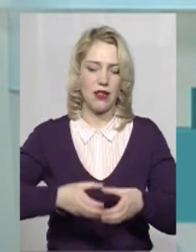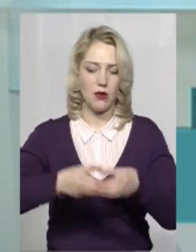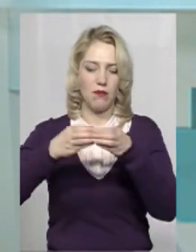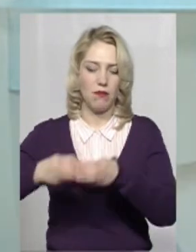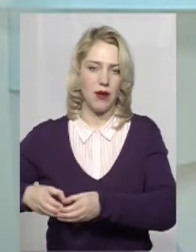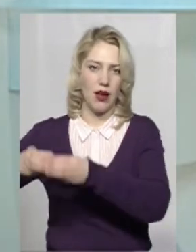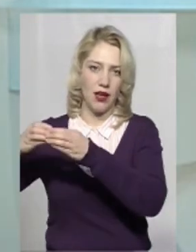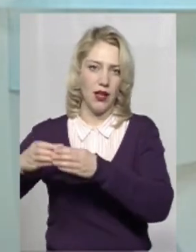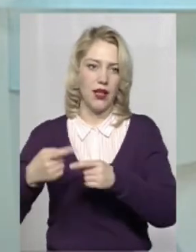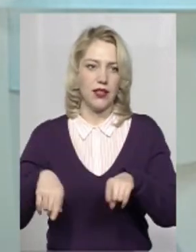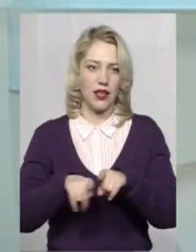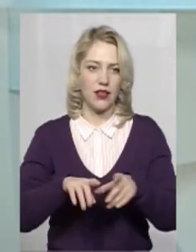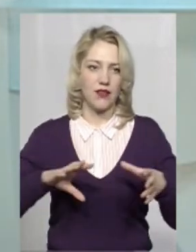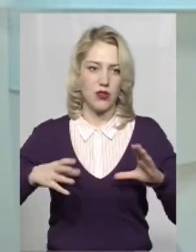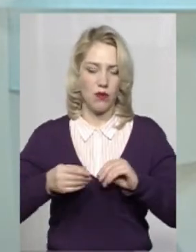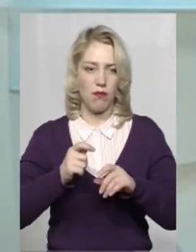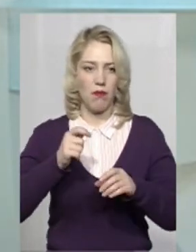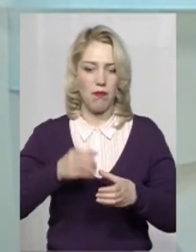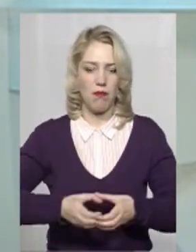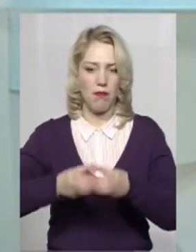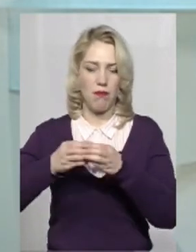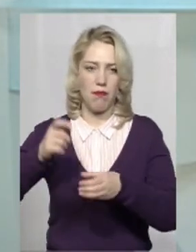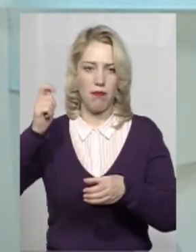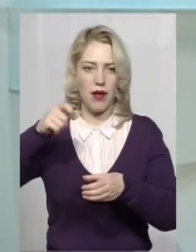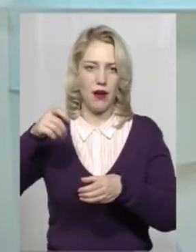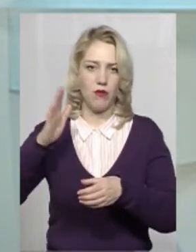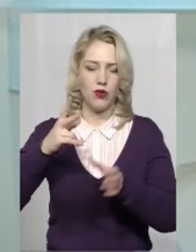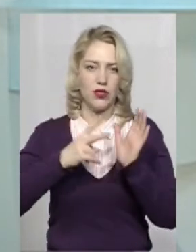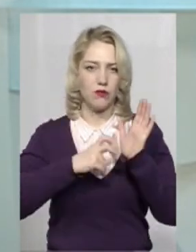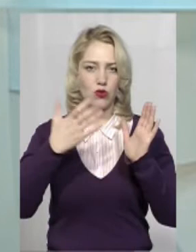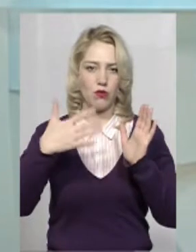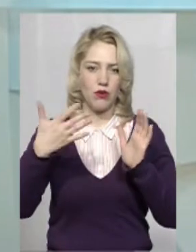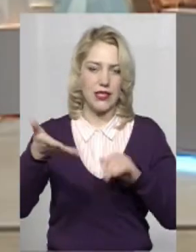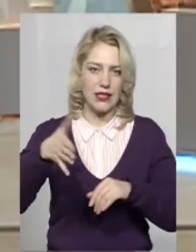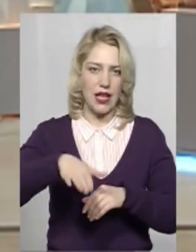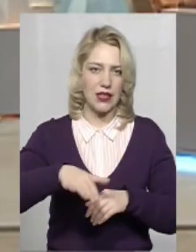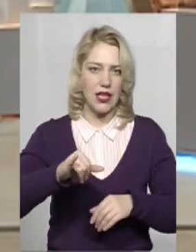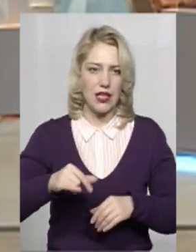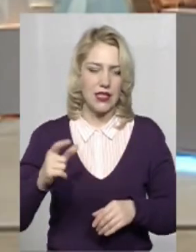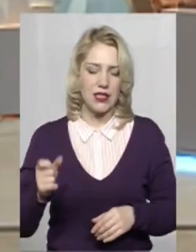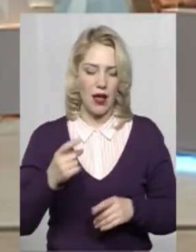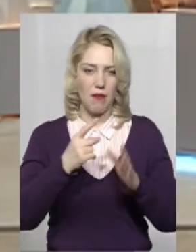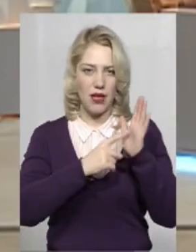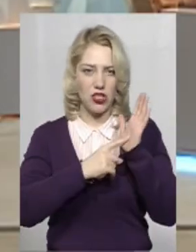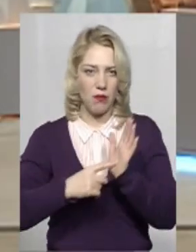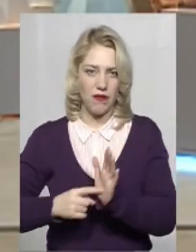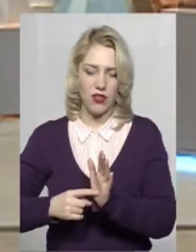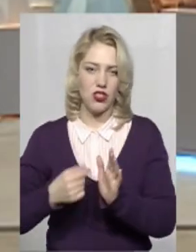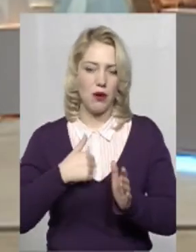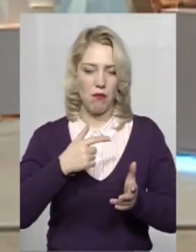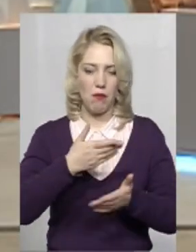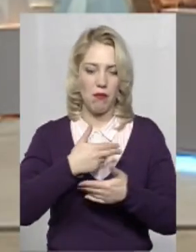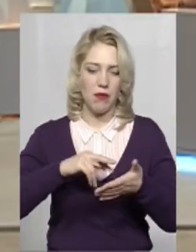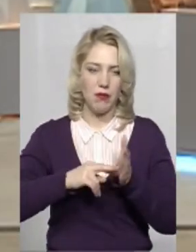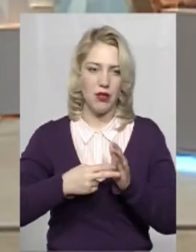паль, всього таких паль буде, якщо не помиляюсь, десь 750. І за перше півріччя ми плануємо звести